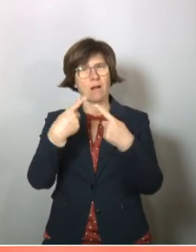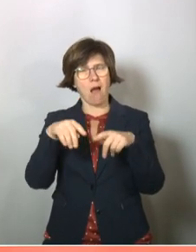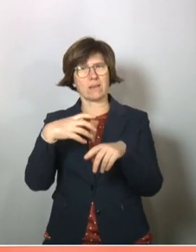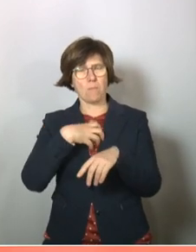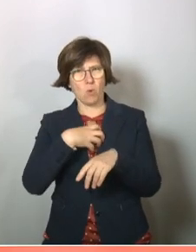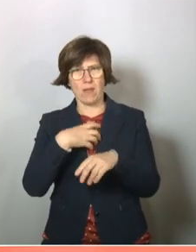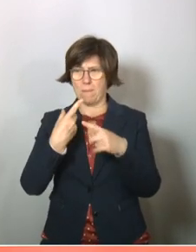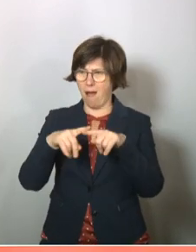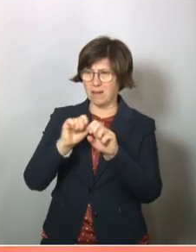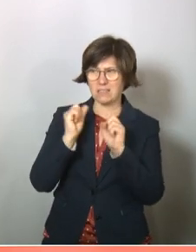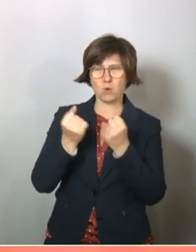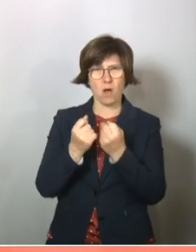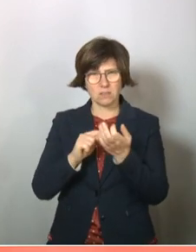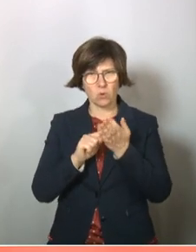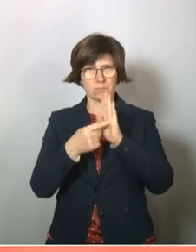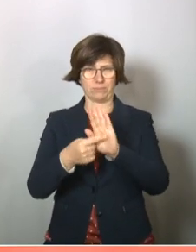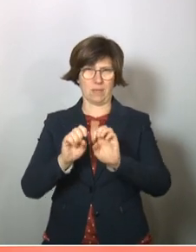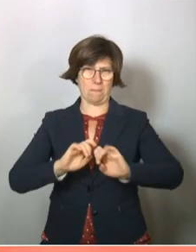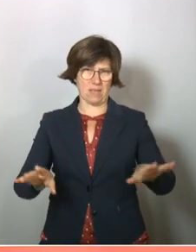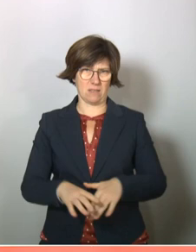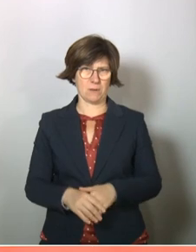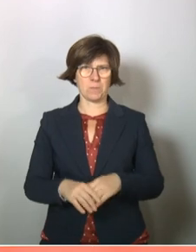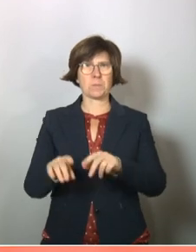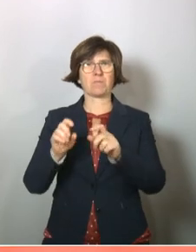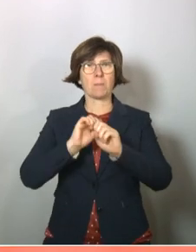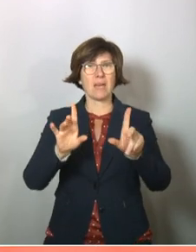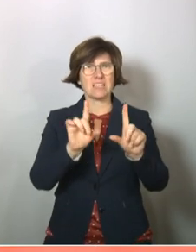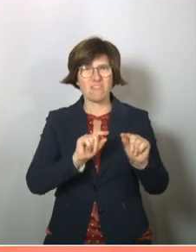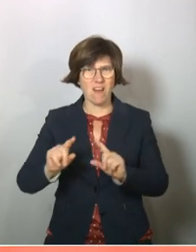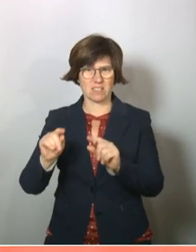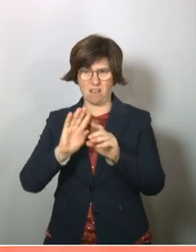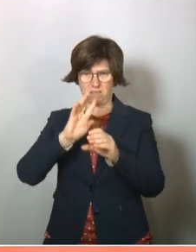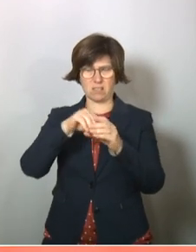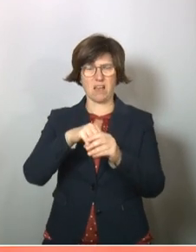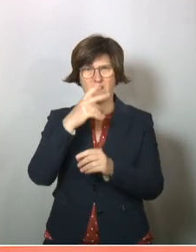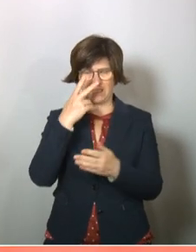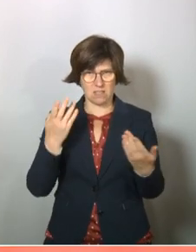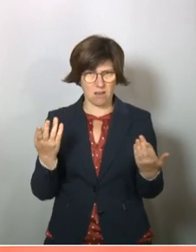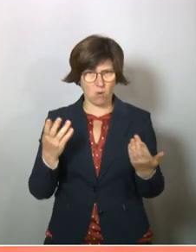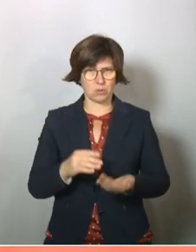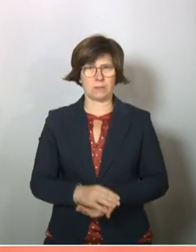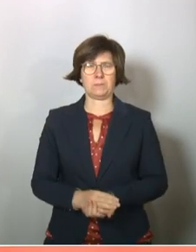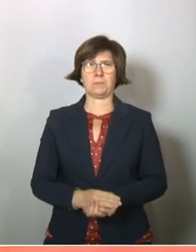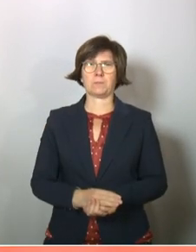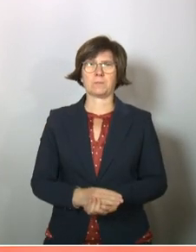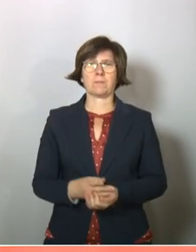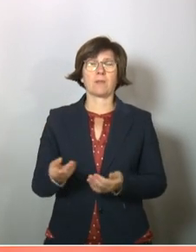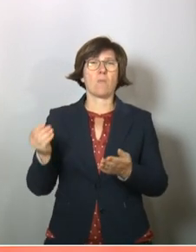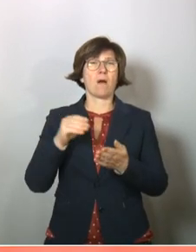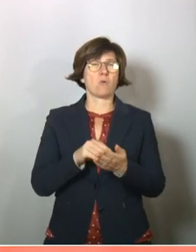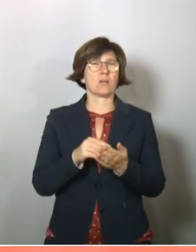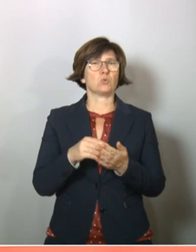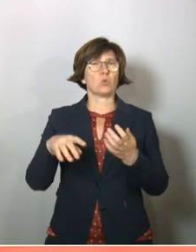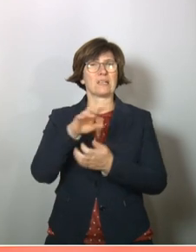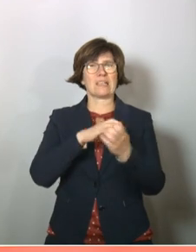Probleme hinzuweisen in den Medien? Welche Rolle haben die Medien gespielt in dieser Zeit? Aber auch, was macht